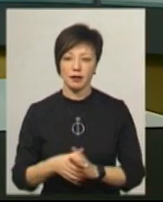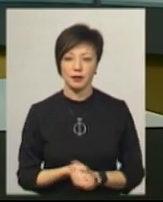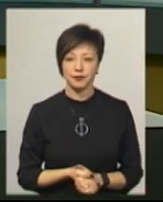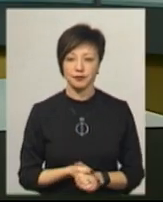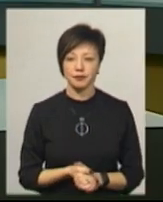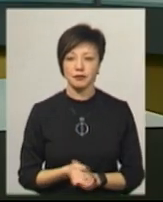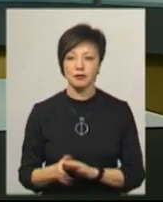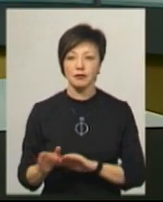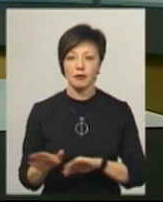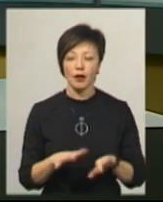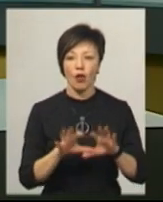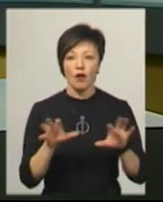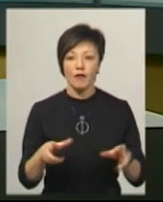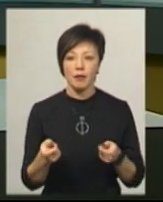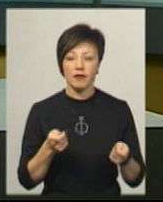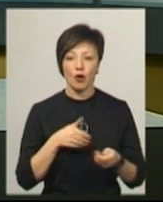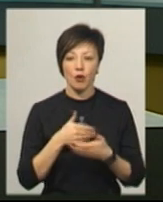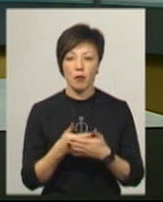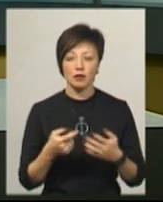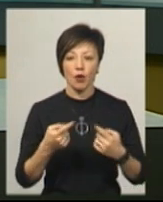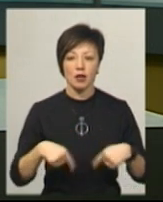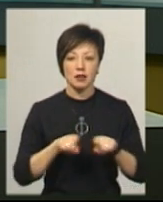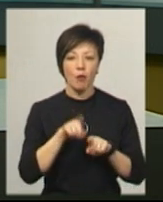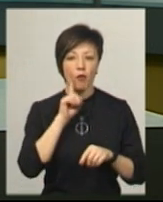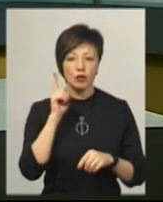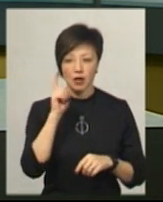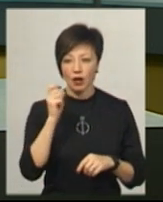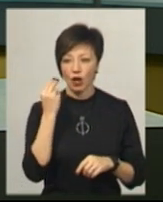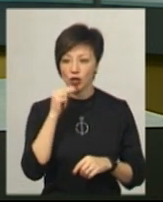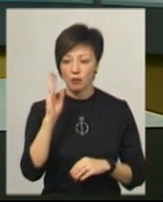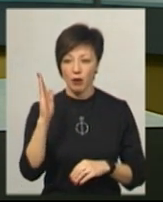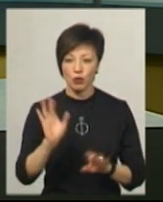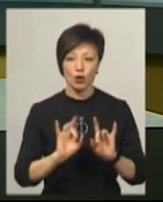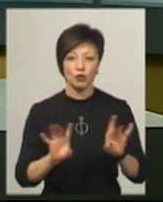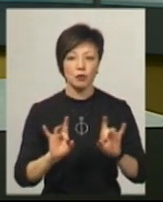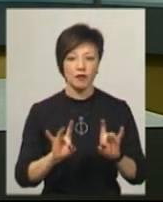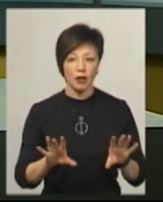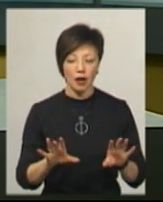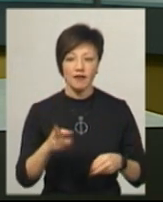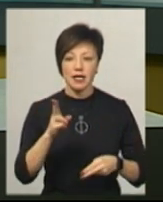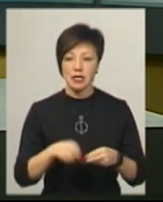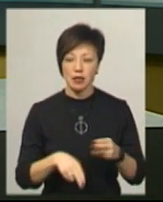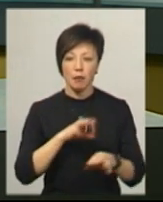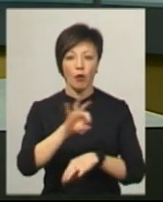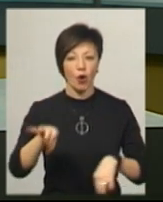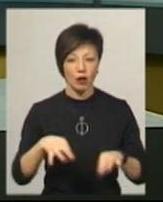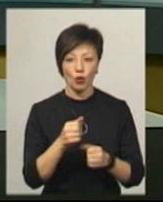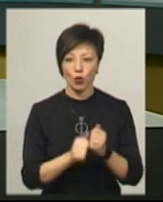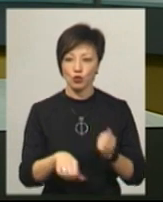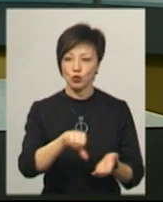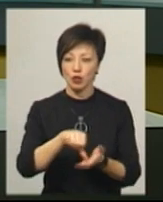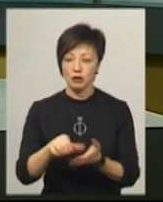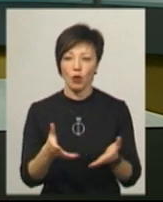Голова правління громадської організації «Молодь за кращий майбутнє» Лесі Романюк розповідає, в кінці проєкту кожен